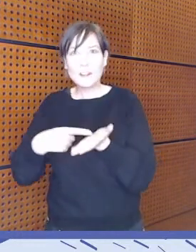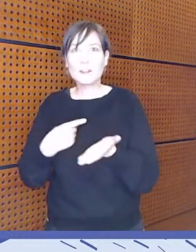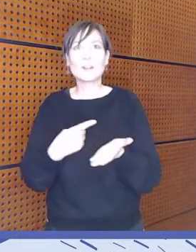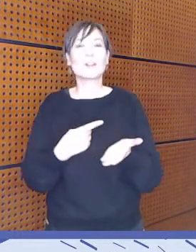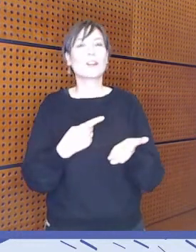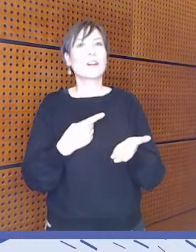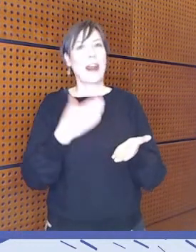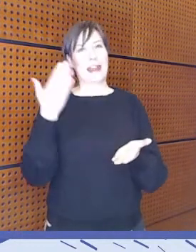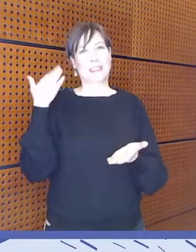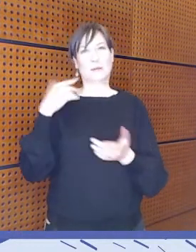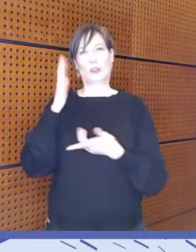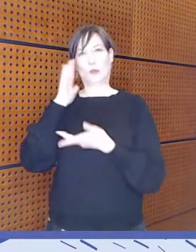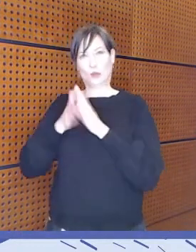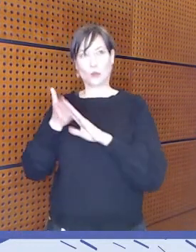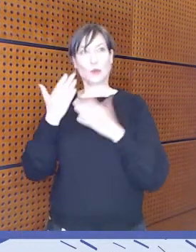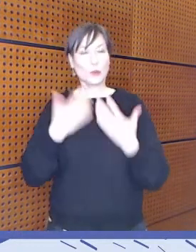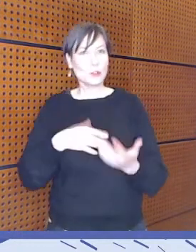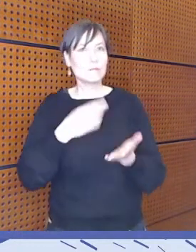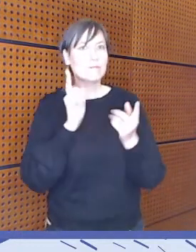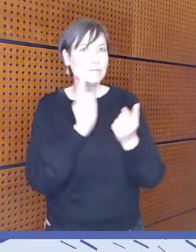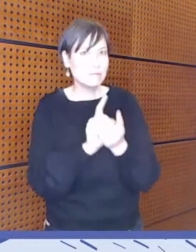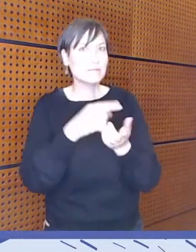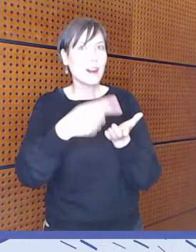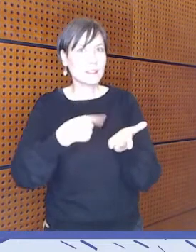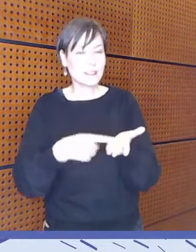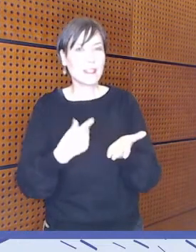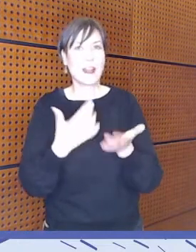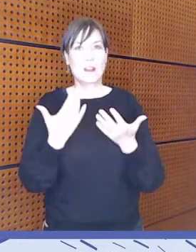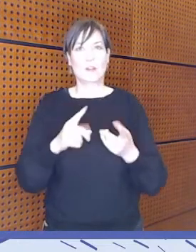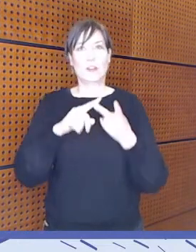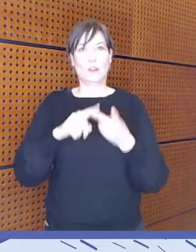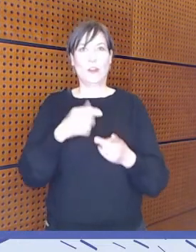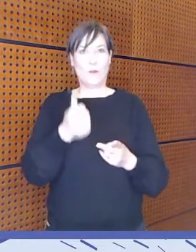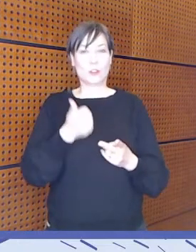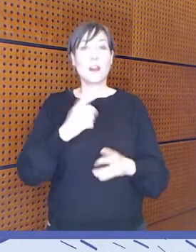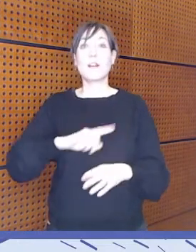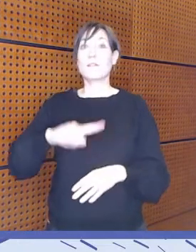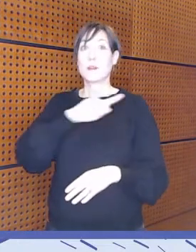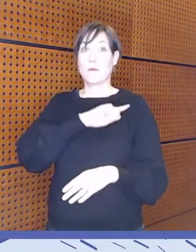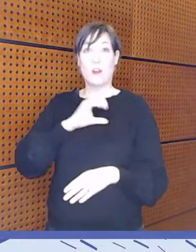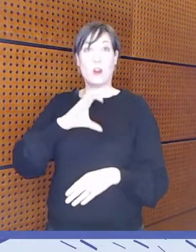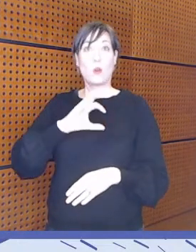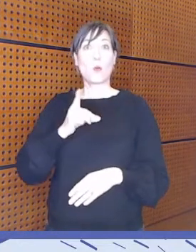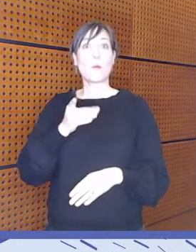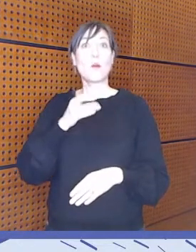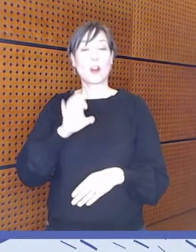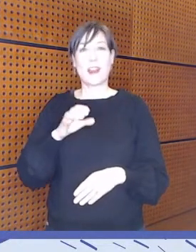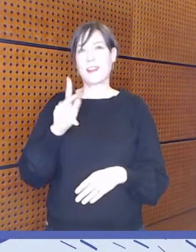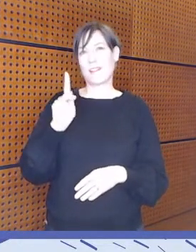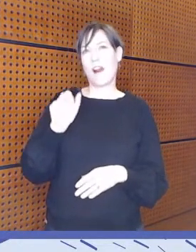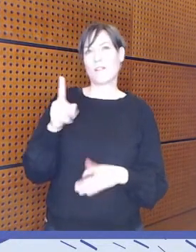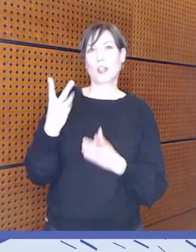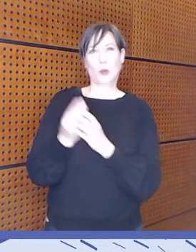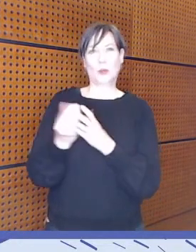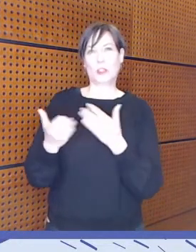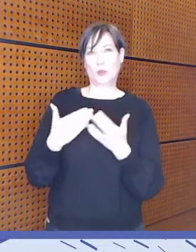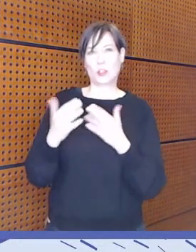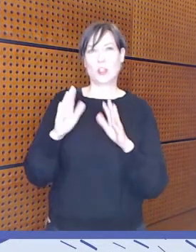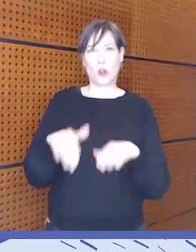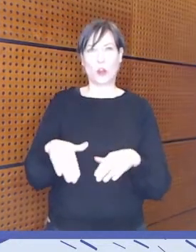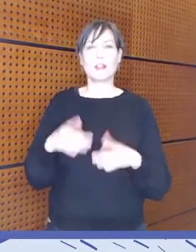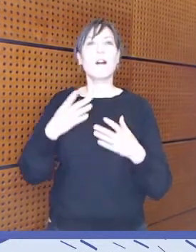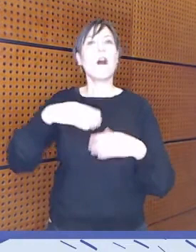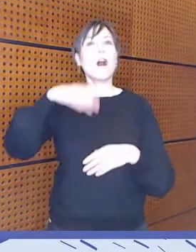tutustuttu ja keskusteltu näistä teemoista. Nyt on tavallaan jo toista vuotta. Viime vuonna me tehtiin Kuporessa Kavin kanssa yhteistyössä myös erityisesti